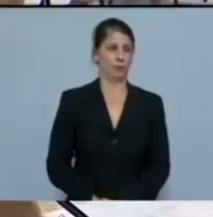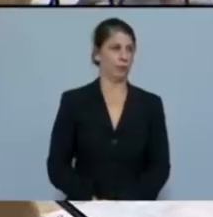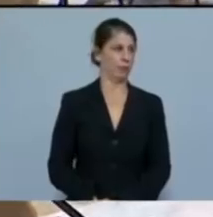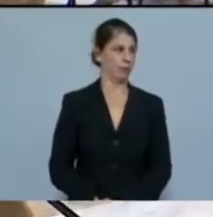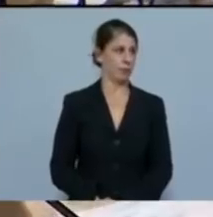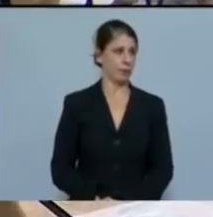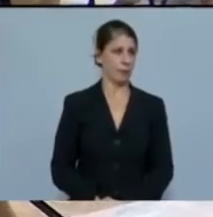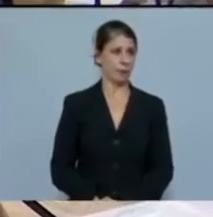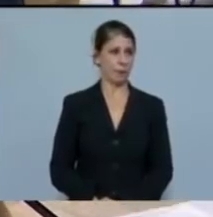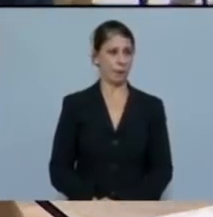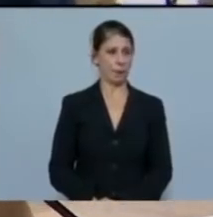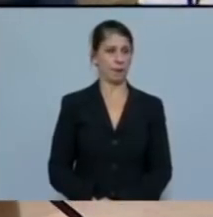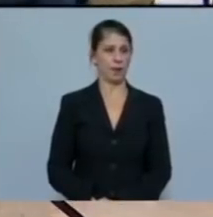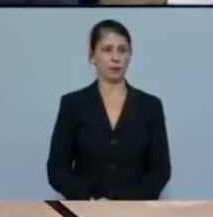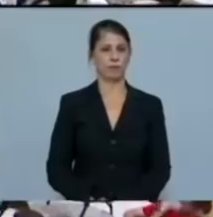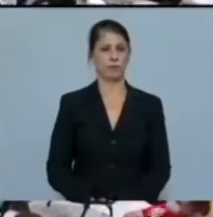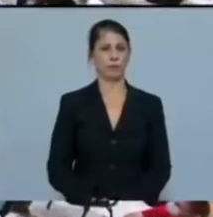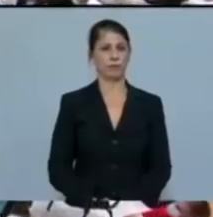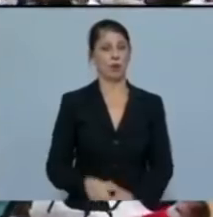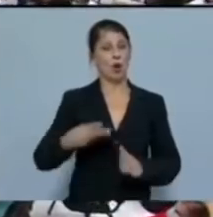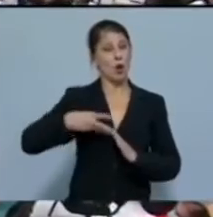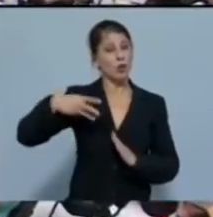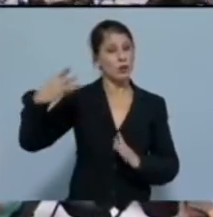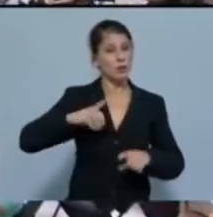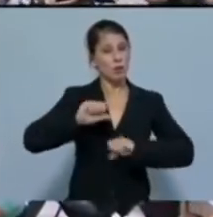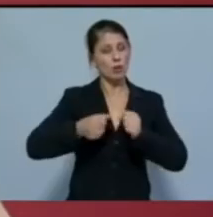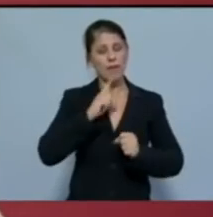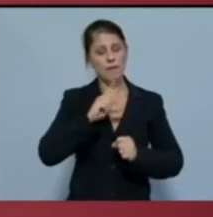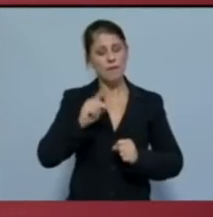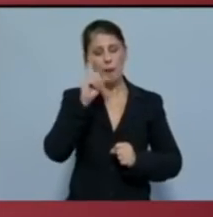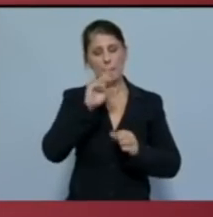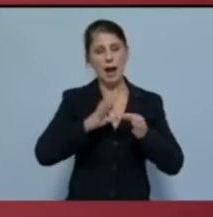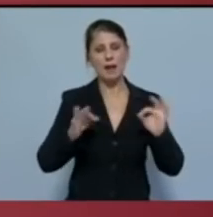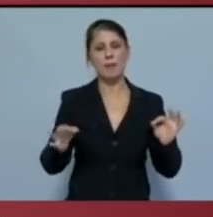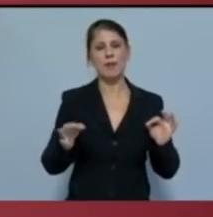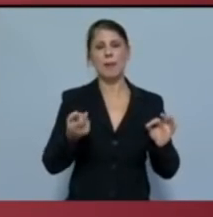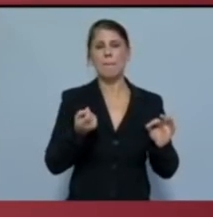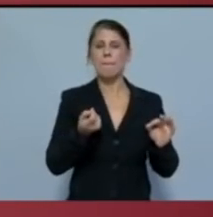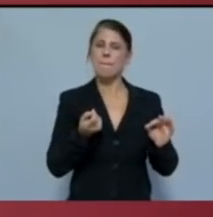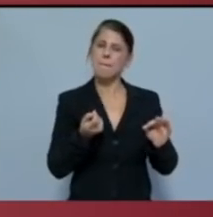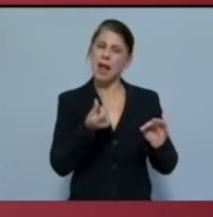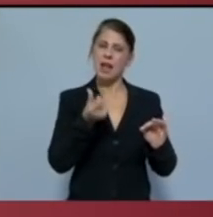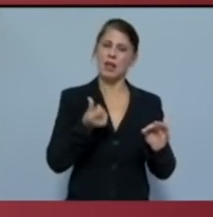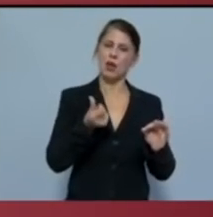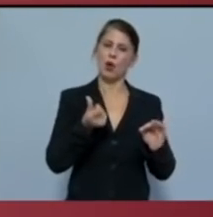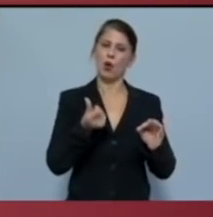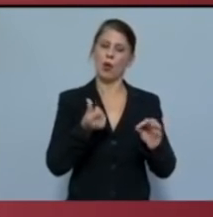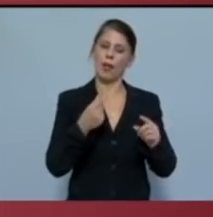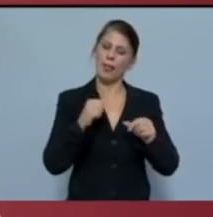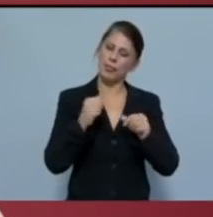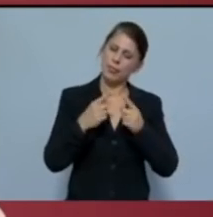Προσπαθεί να ξαναπουλήσει το ίδιο παραμύθι με λίγο διαφορετικό περιτύλιγμα.